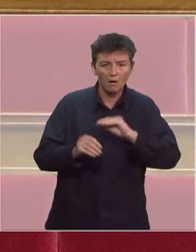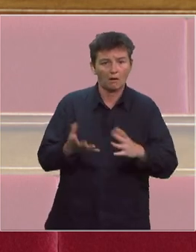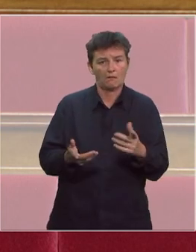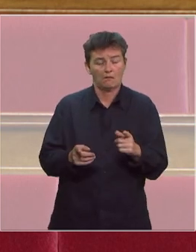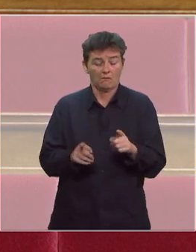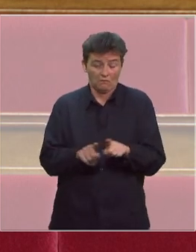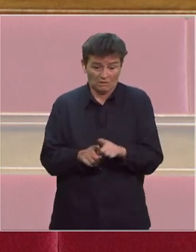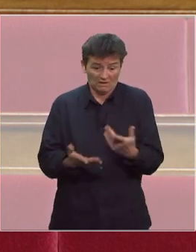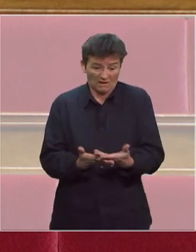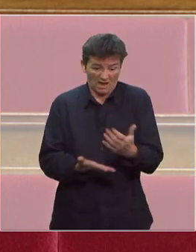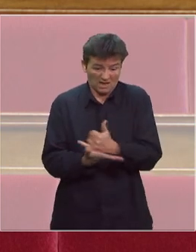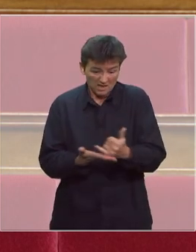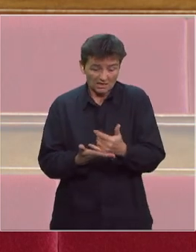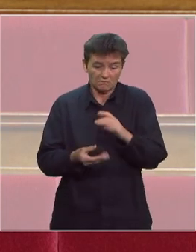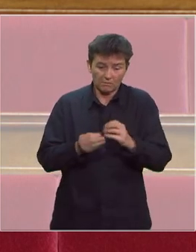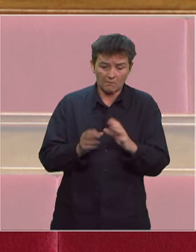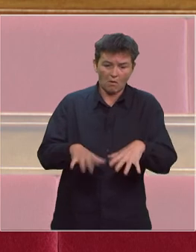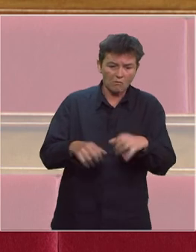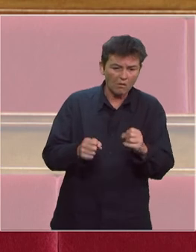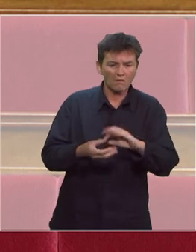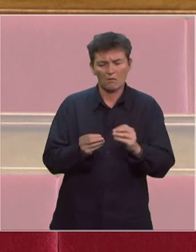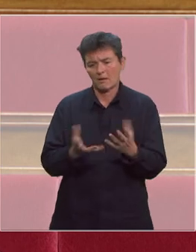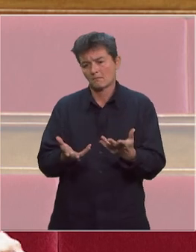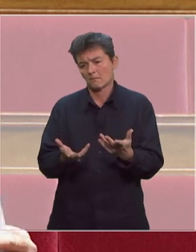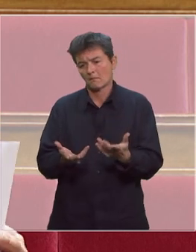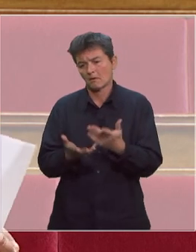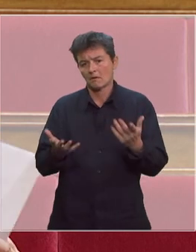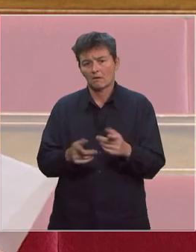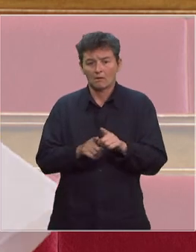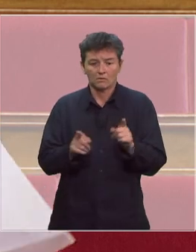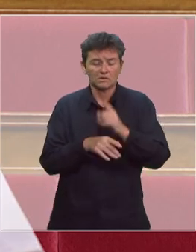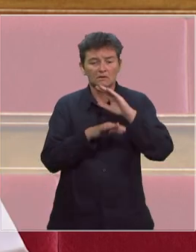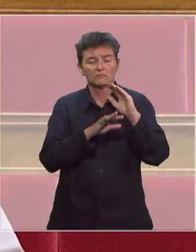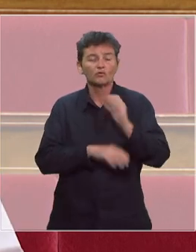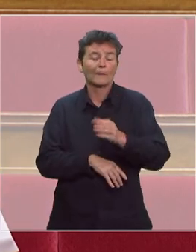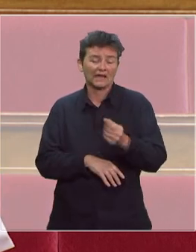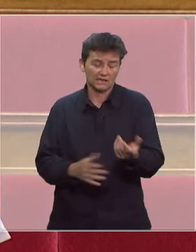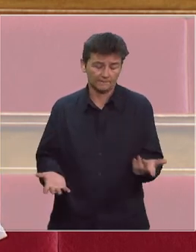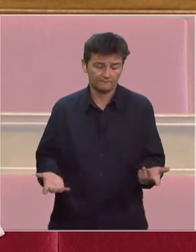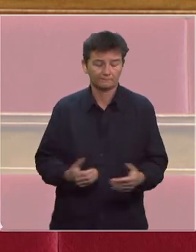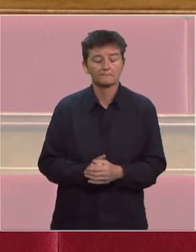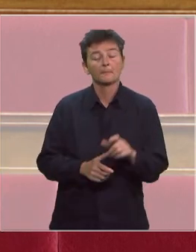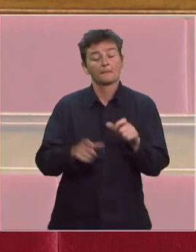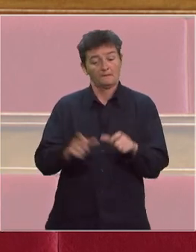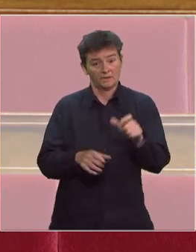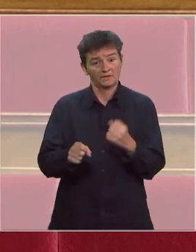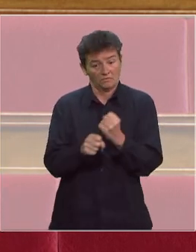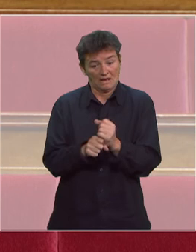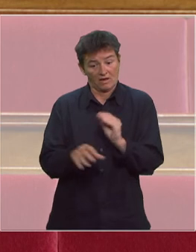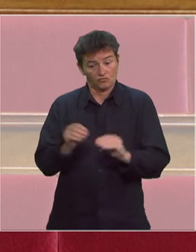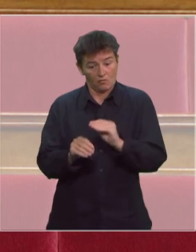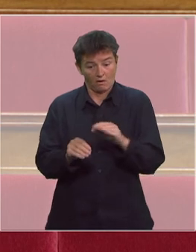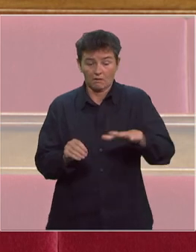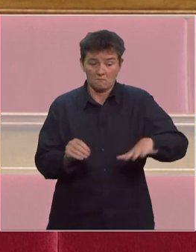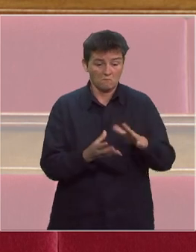l'insularité, à l'emploi ou encore à la couverture numérique. Nos personnels soignants et nos populations